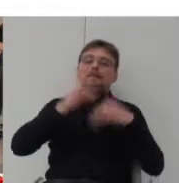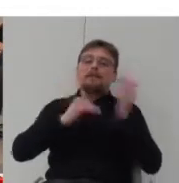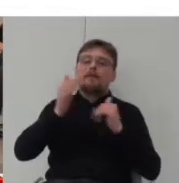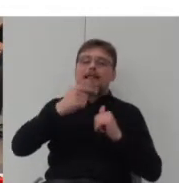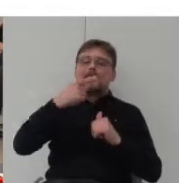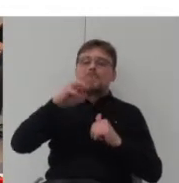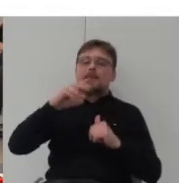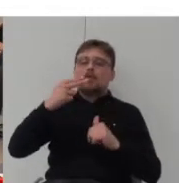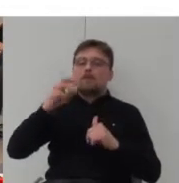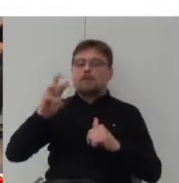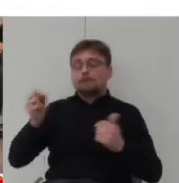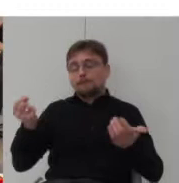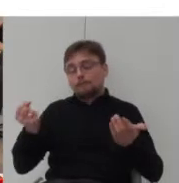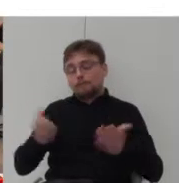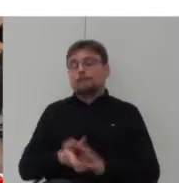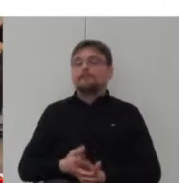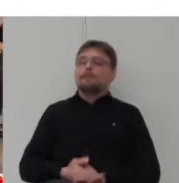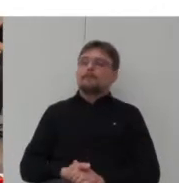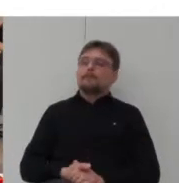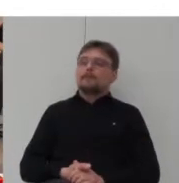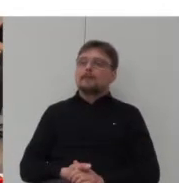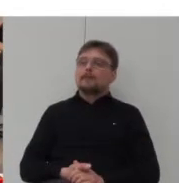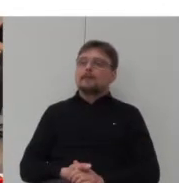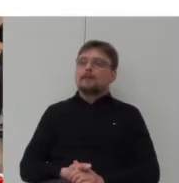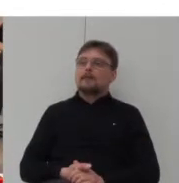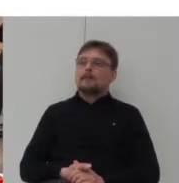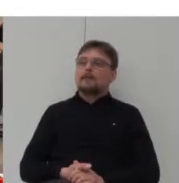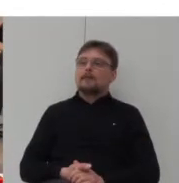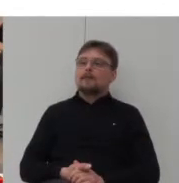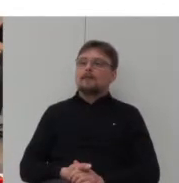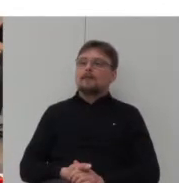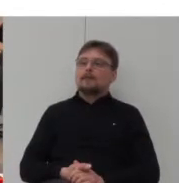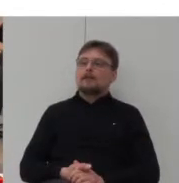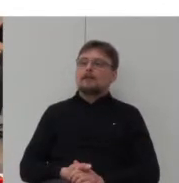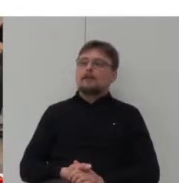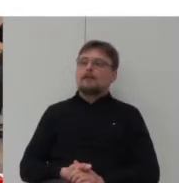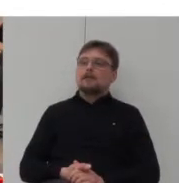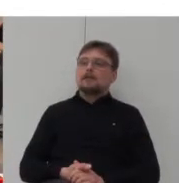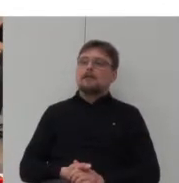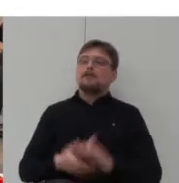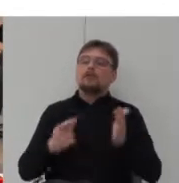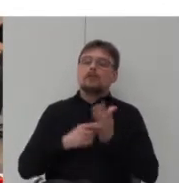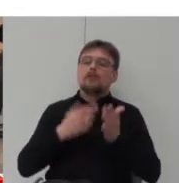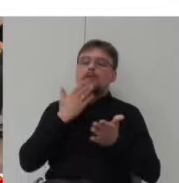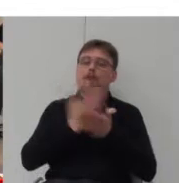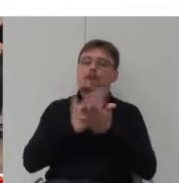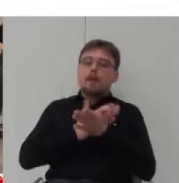dywan. Druga jego część, łatający, odnosi się do zastosowania tej idei w skali urbanistycznej.